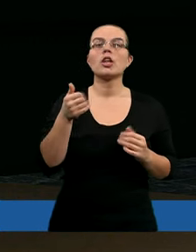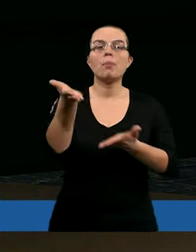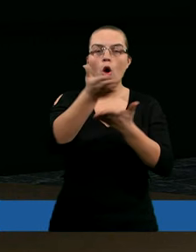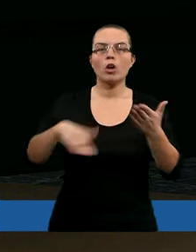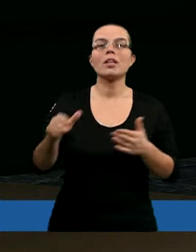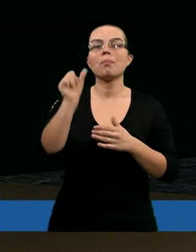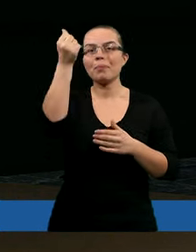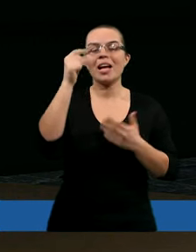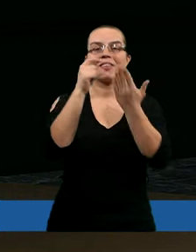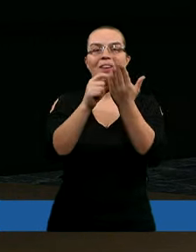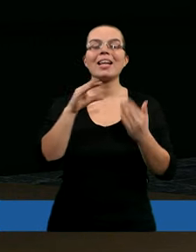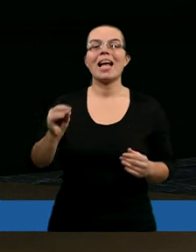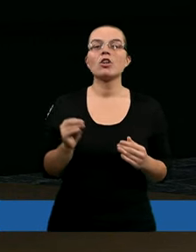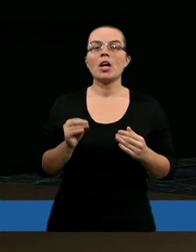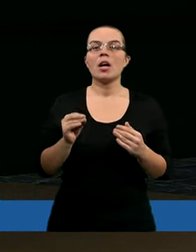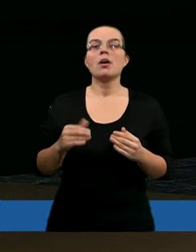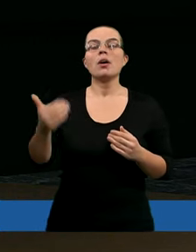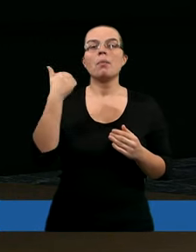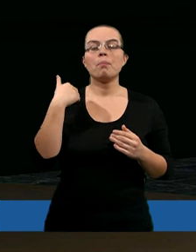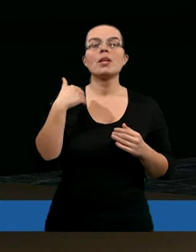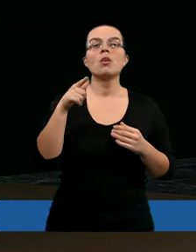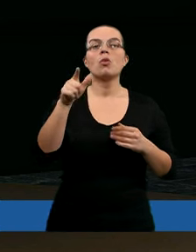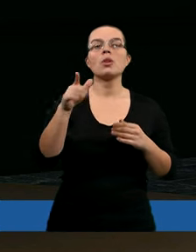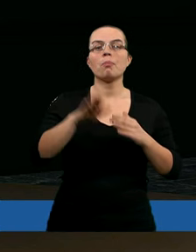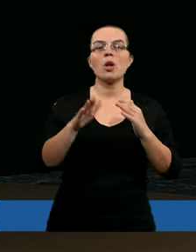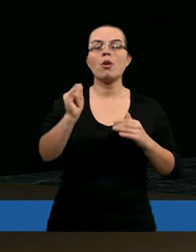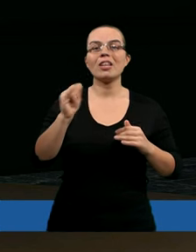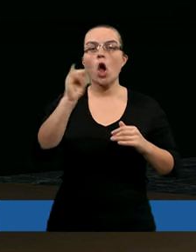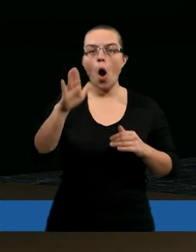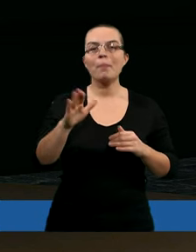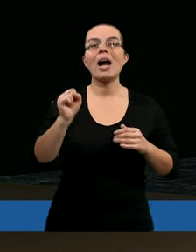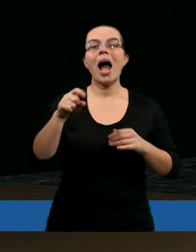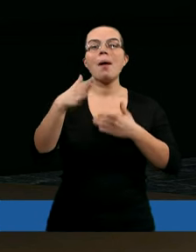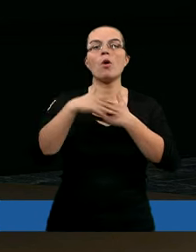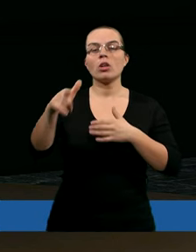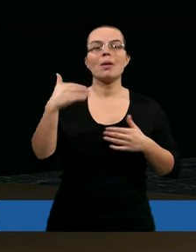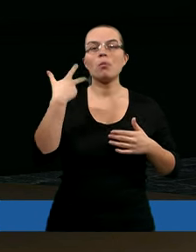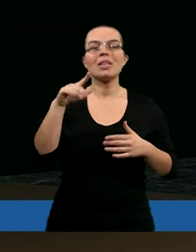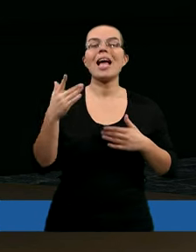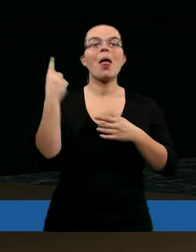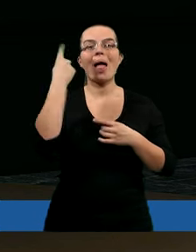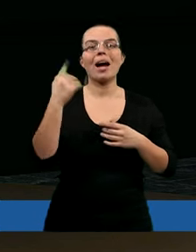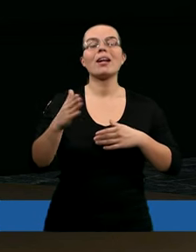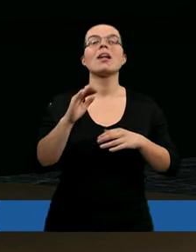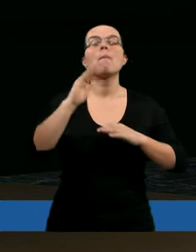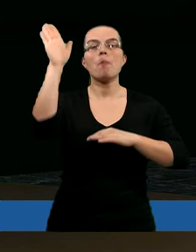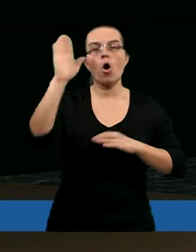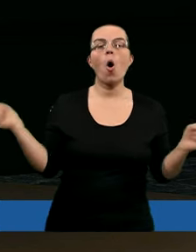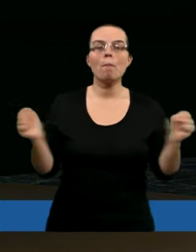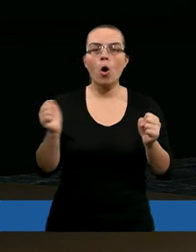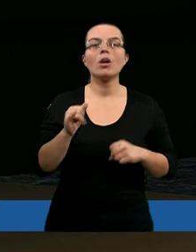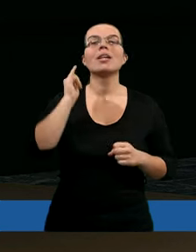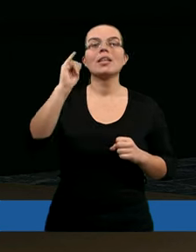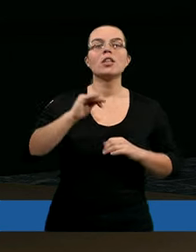rozdziale, w pierwszym wersecie, był mąż ziemi U z imieniem Job, a mąż to był nienagany, prawy bogobojny